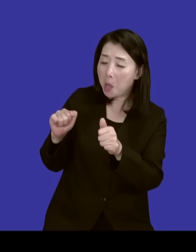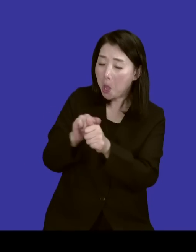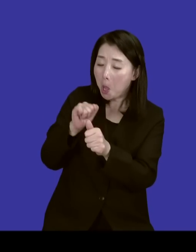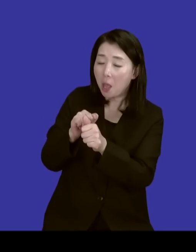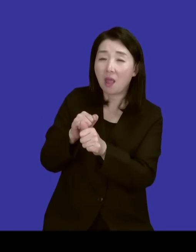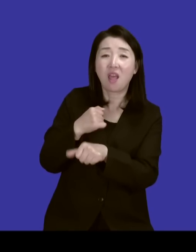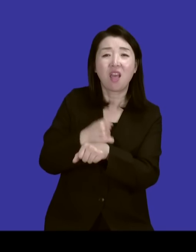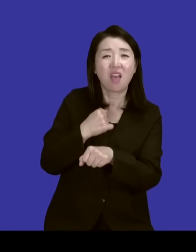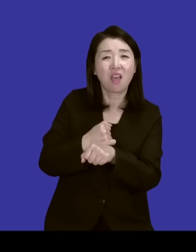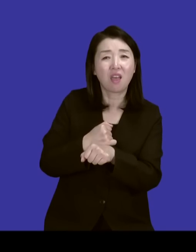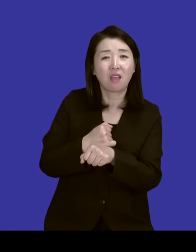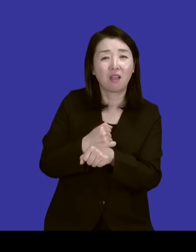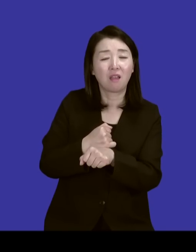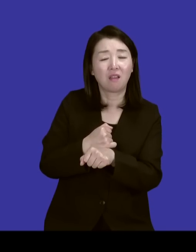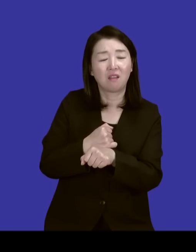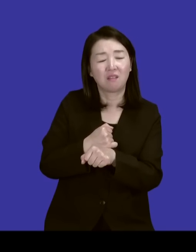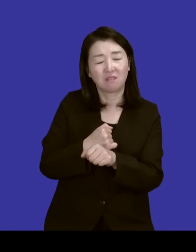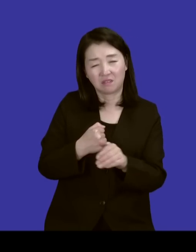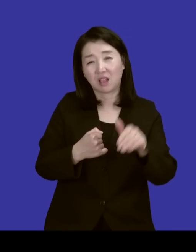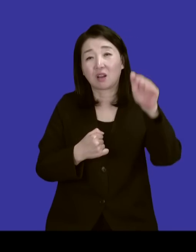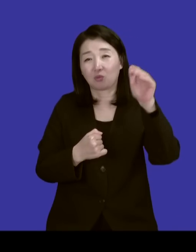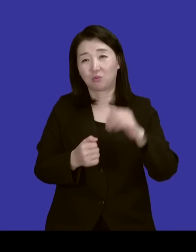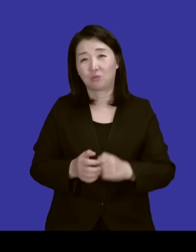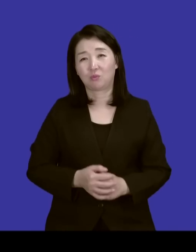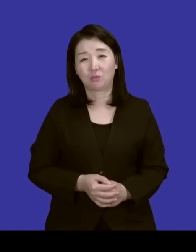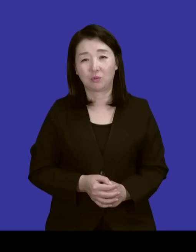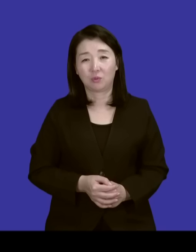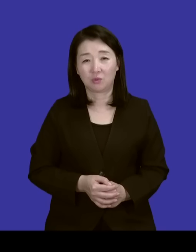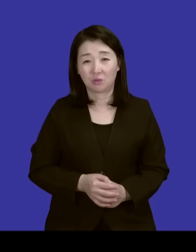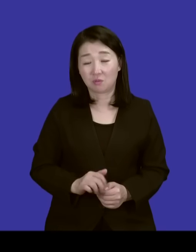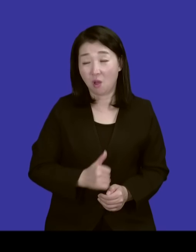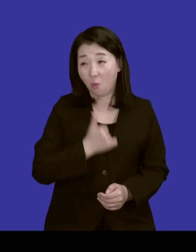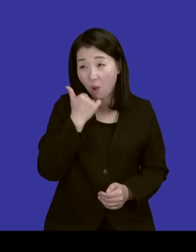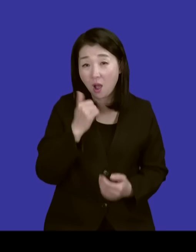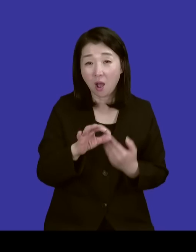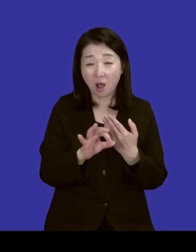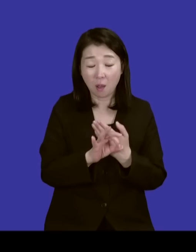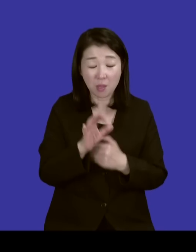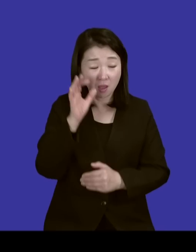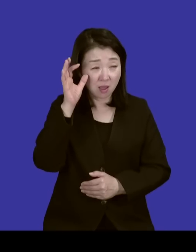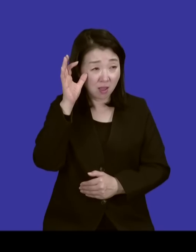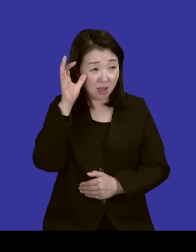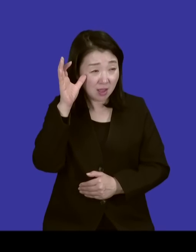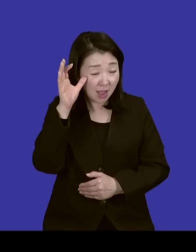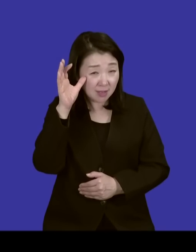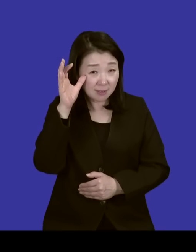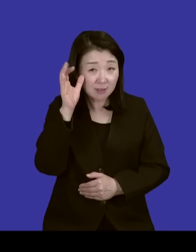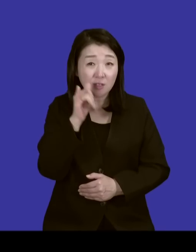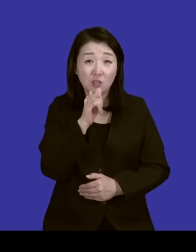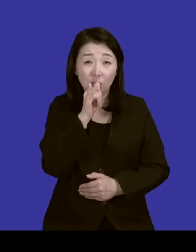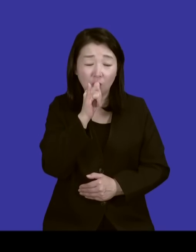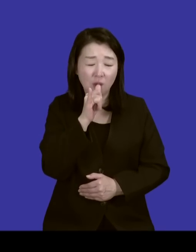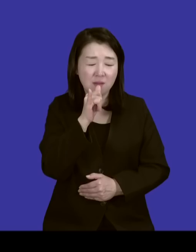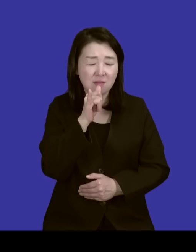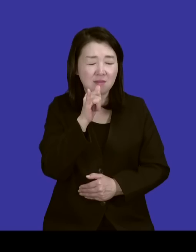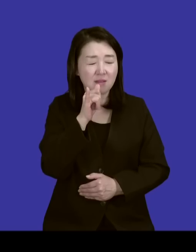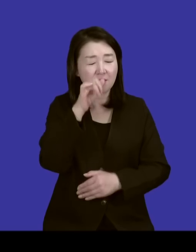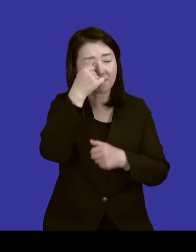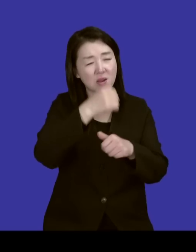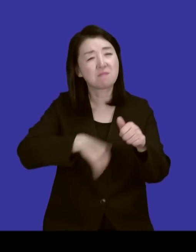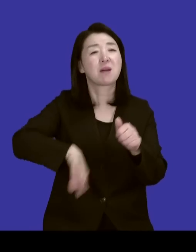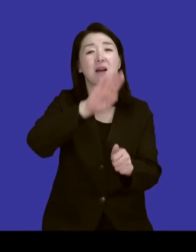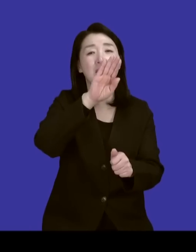잘 알았어요. 그래서 저는 이제 너무 화가 나면 집이 요만한 강아지도 썼는데 큰 개도 있었는데 가서 발로 차고 개를